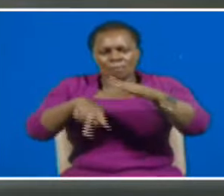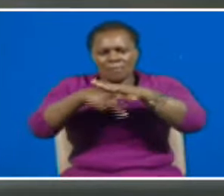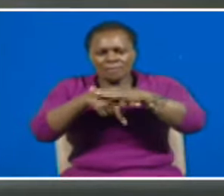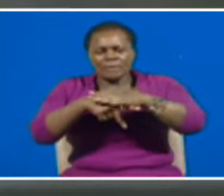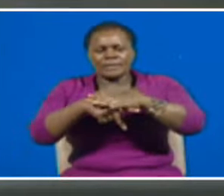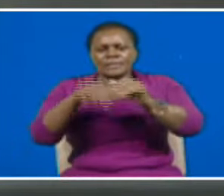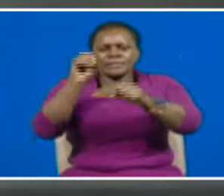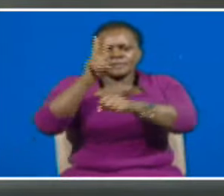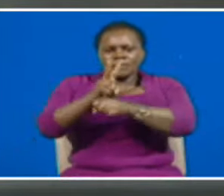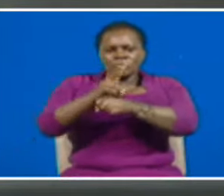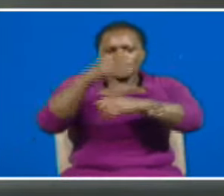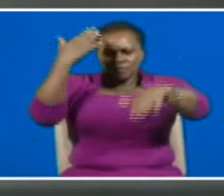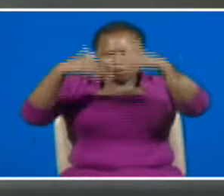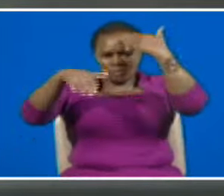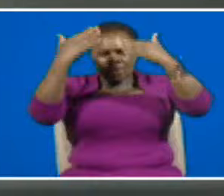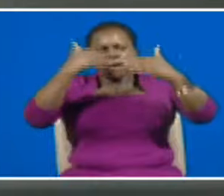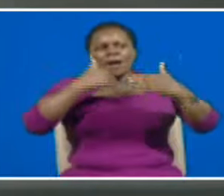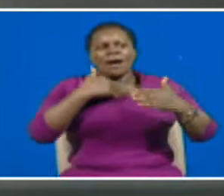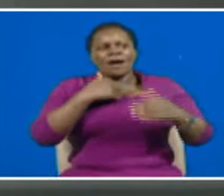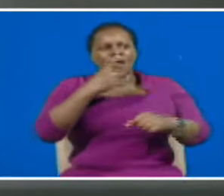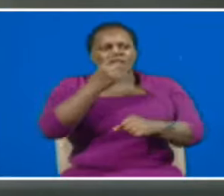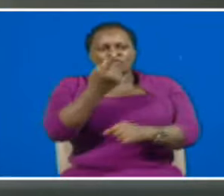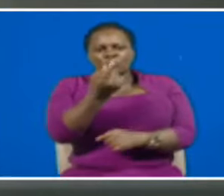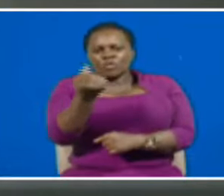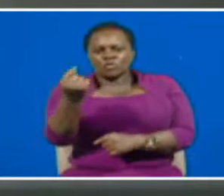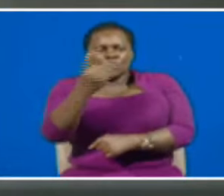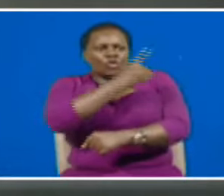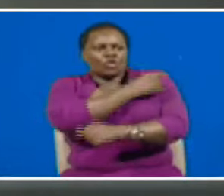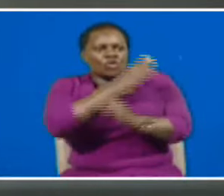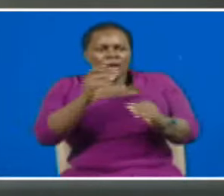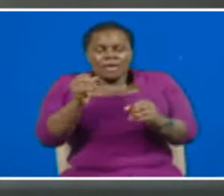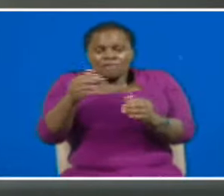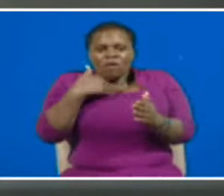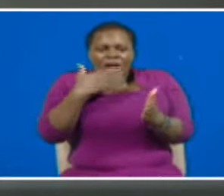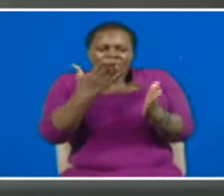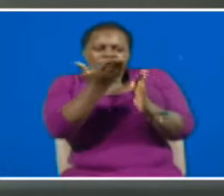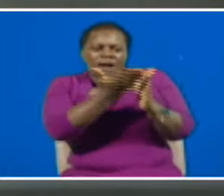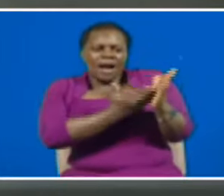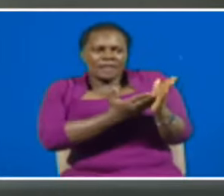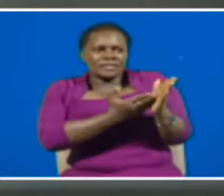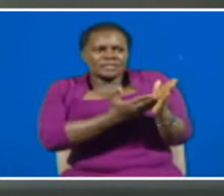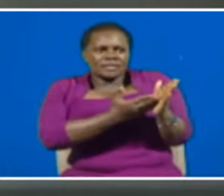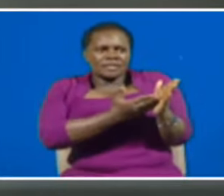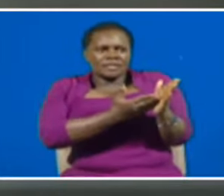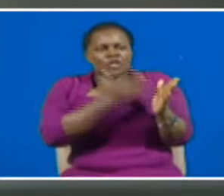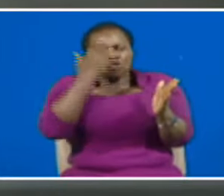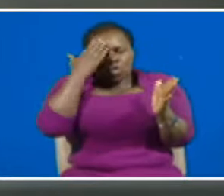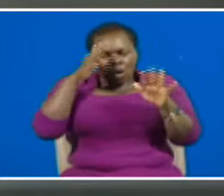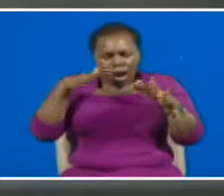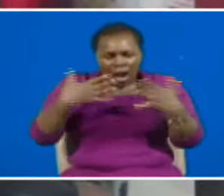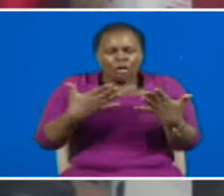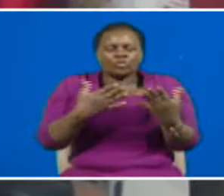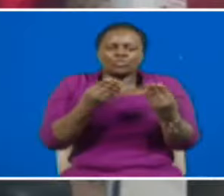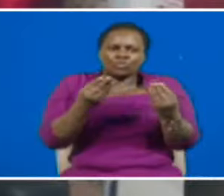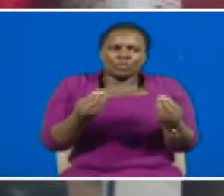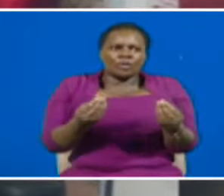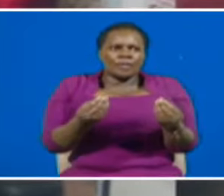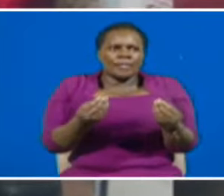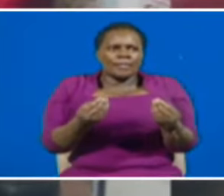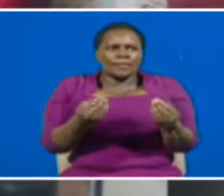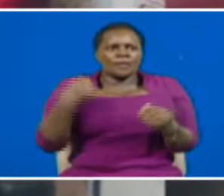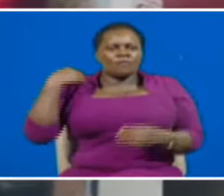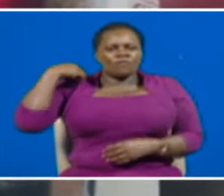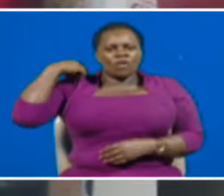university, zetu takuwa na mandakari kidogo, kidogo kule nyumbani. Mtu wakijikato, mandala kueka chumbi, anajua tunafaa kufanya hivina hivina hivina hivina. Kwa